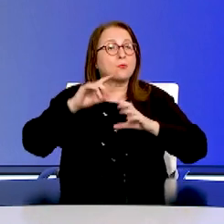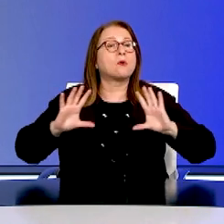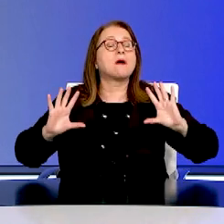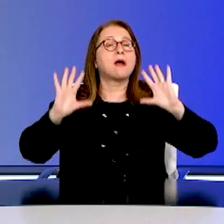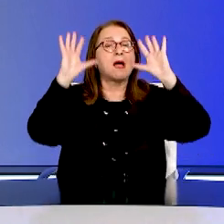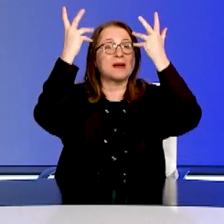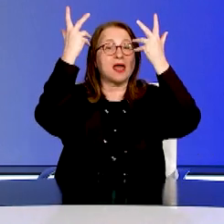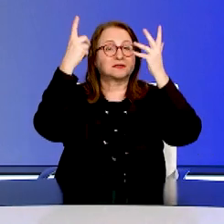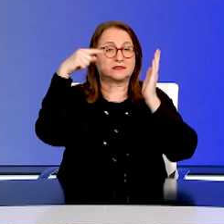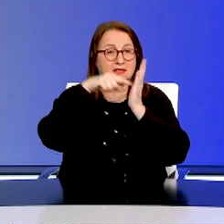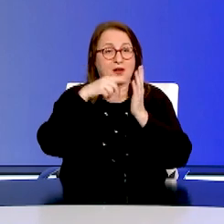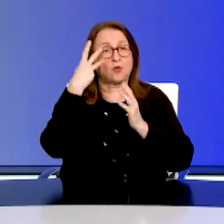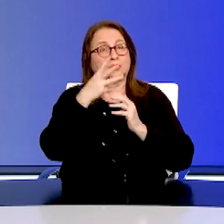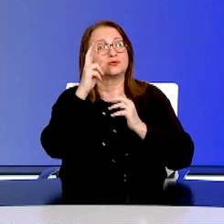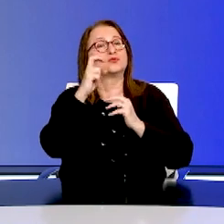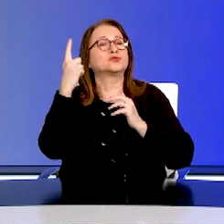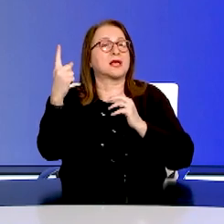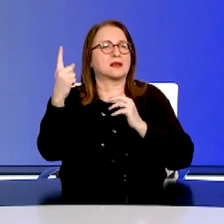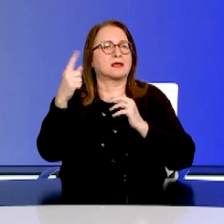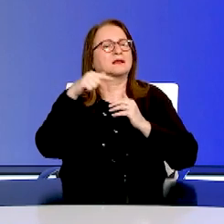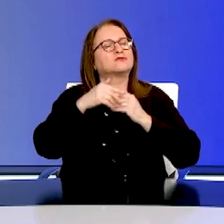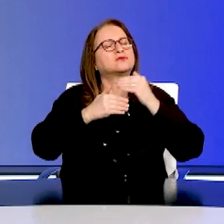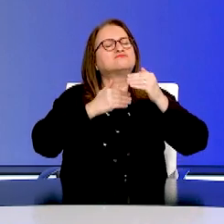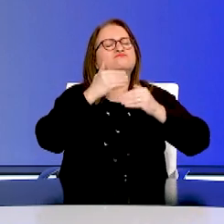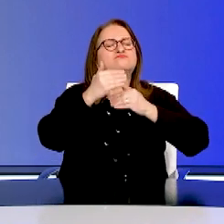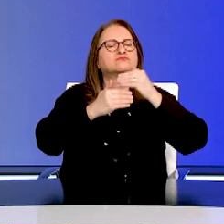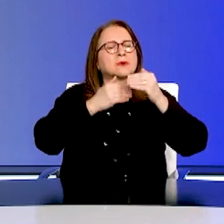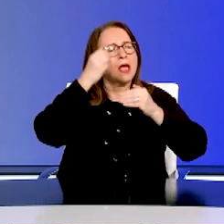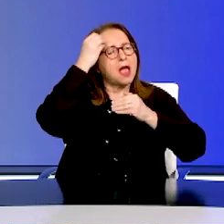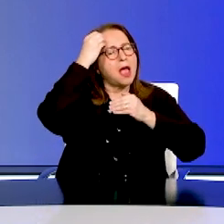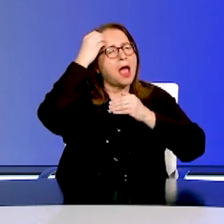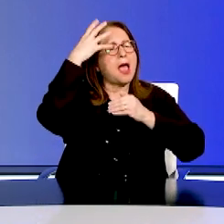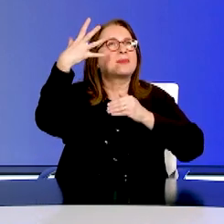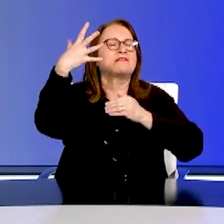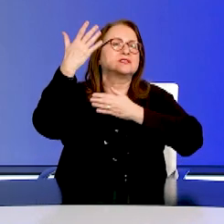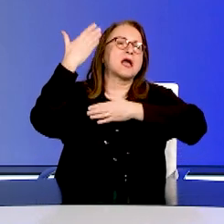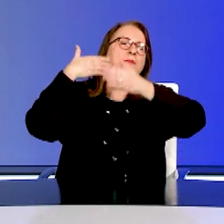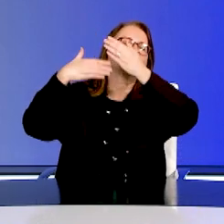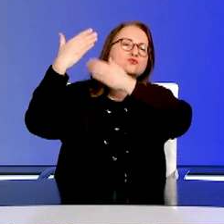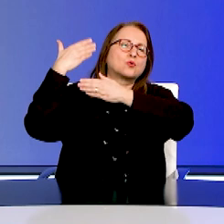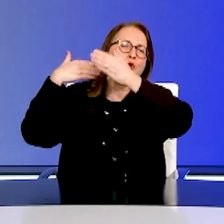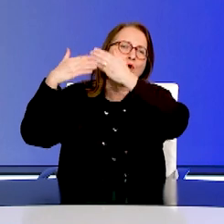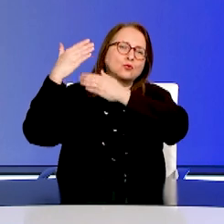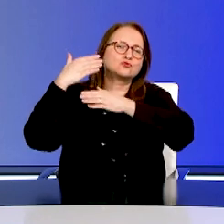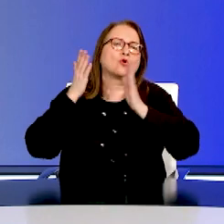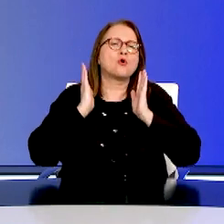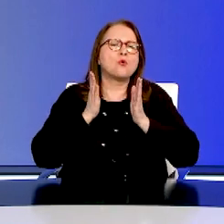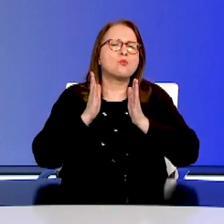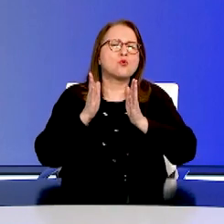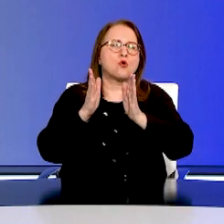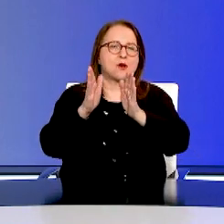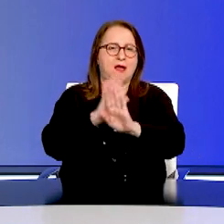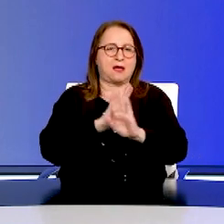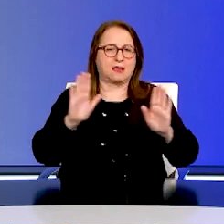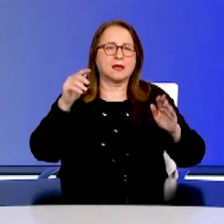αναστοχάζεται και προχωρά, εμπνέεται από τους προγόνους και καρτάμε σιγουριά τη σκητάλη της προόδου